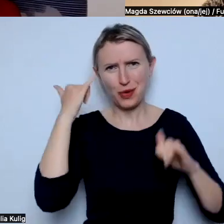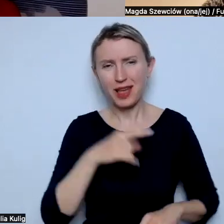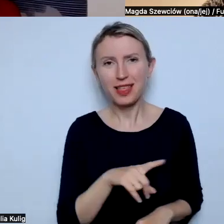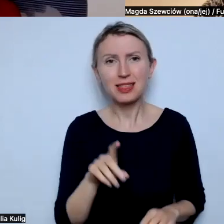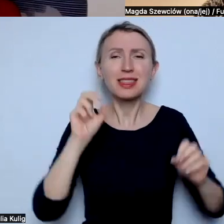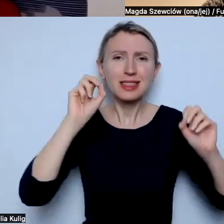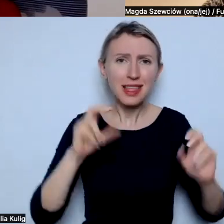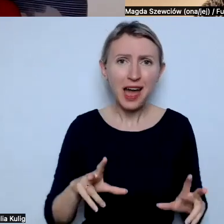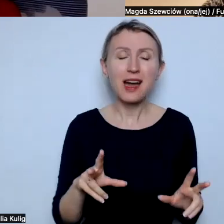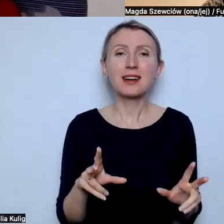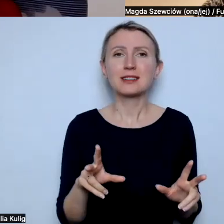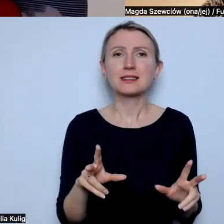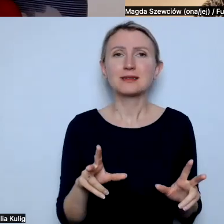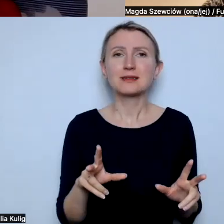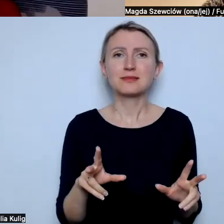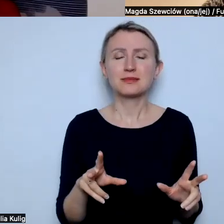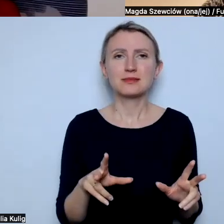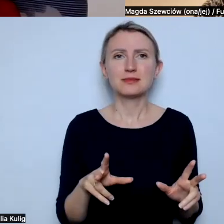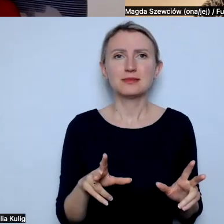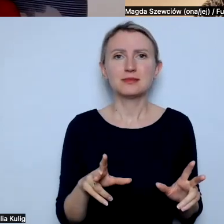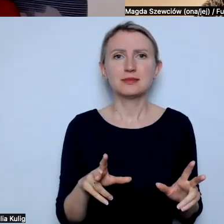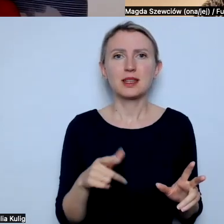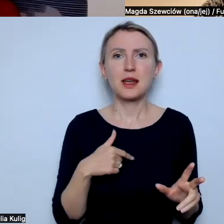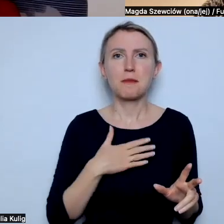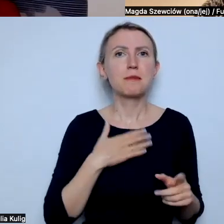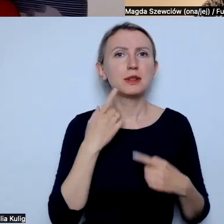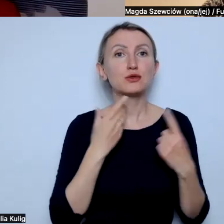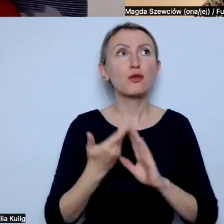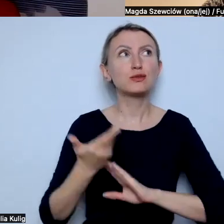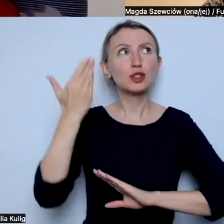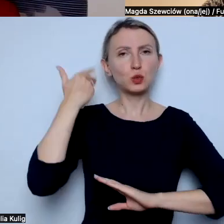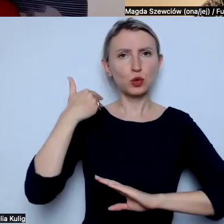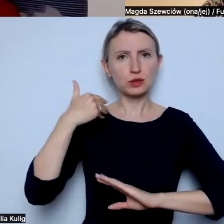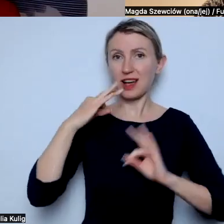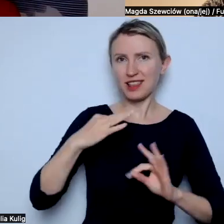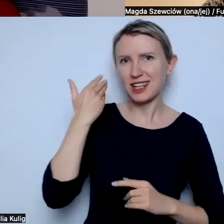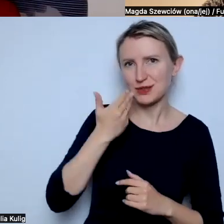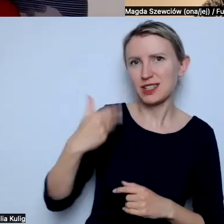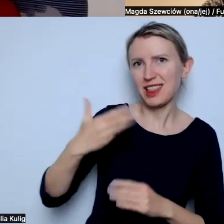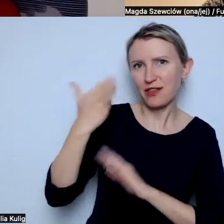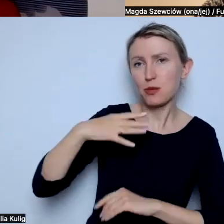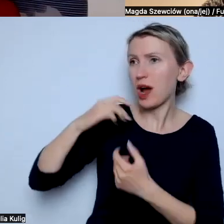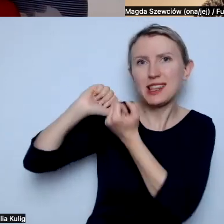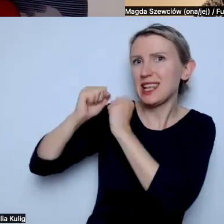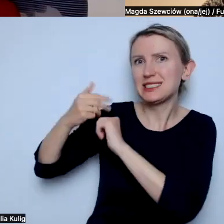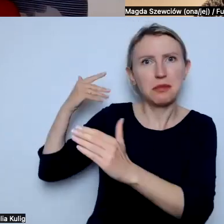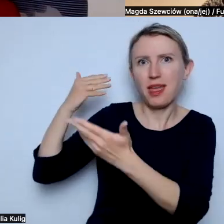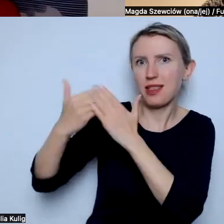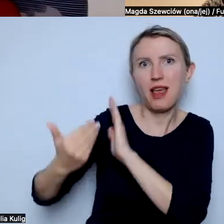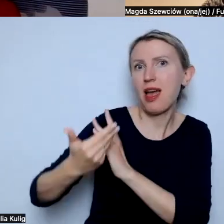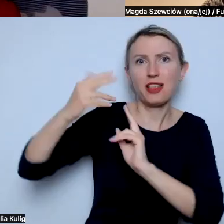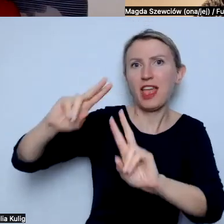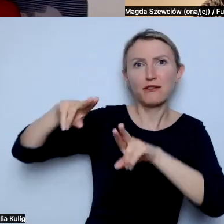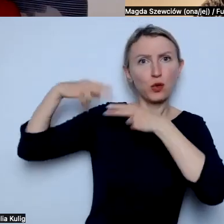że mam poglądy, które miałam w przeszłości, których się teraz wstydzę. Nie zmienię tego, jakby nie mam wehikułu czasu, nie